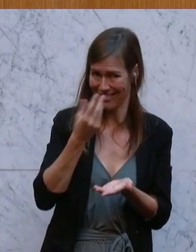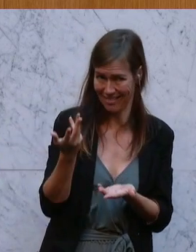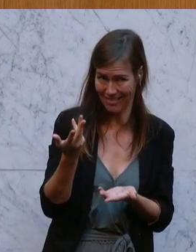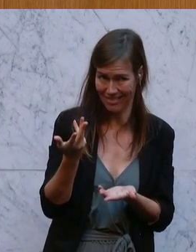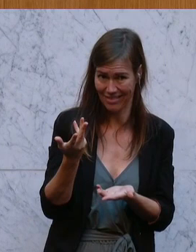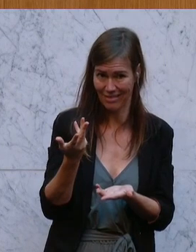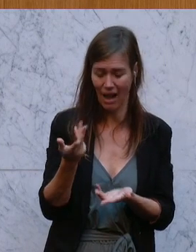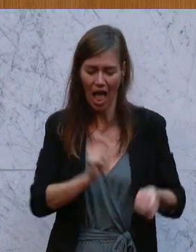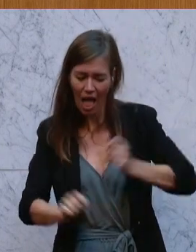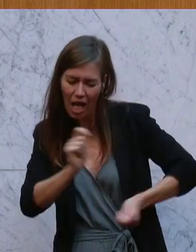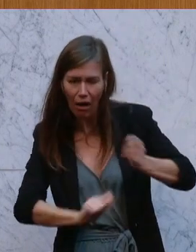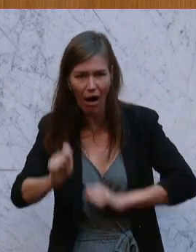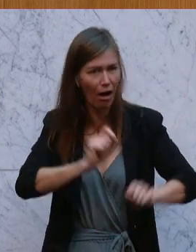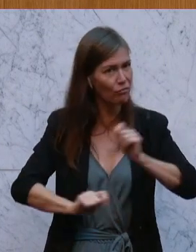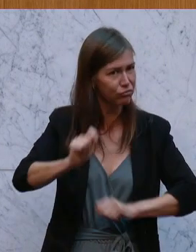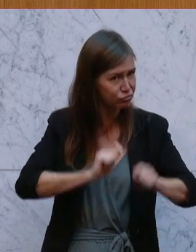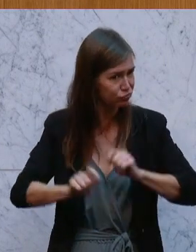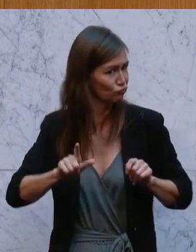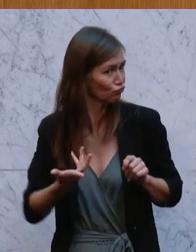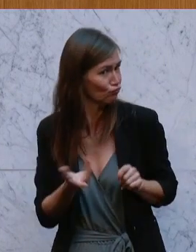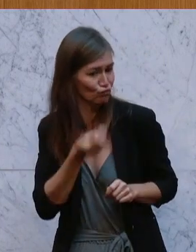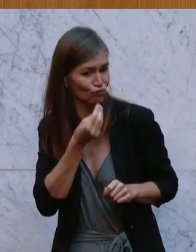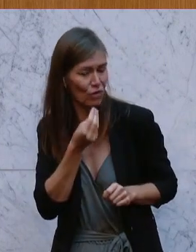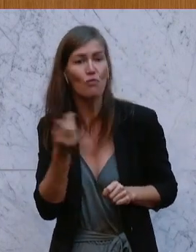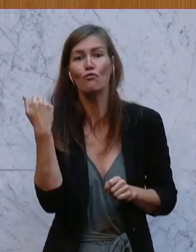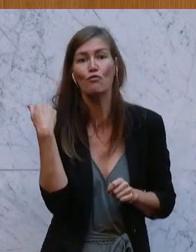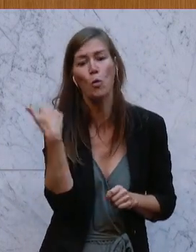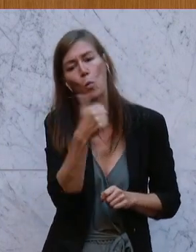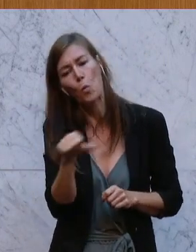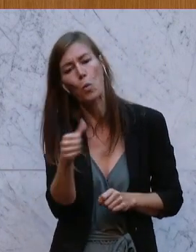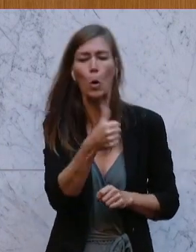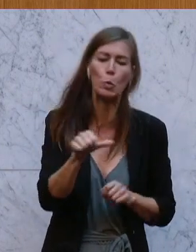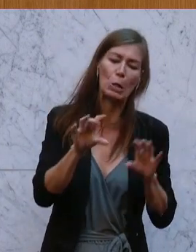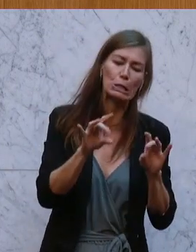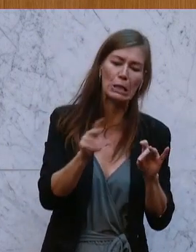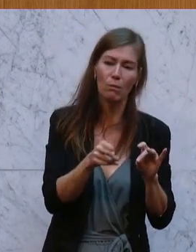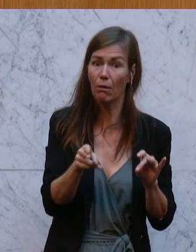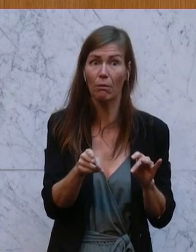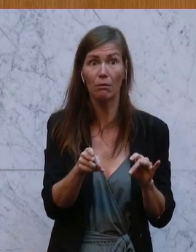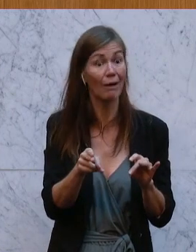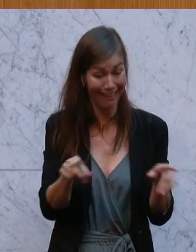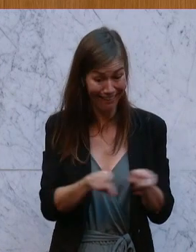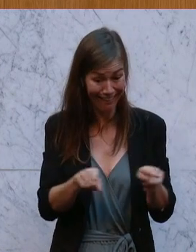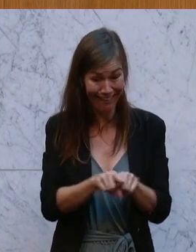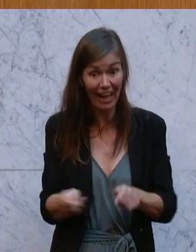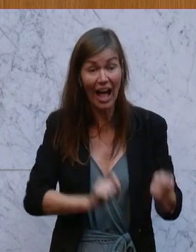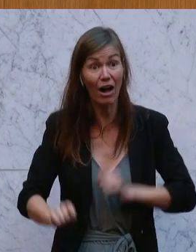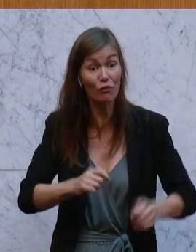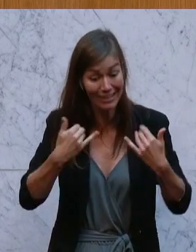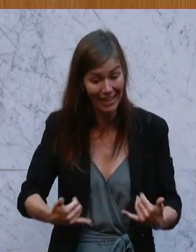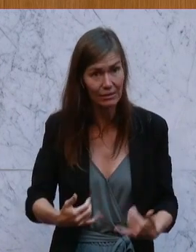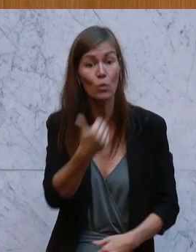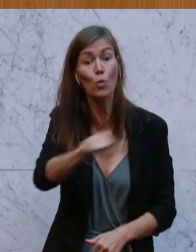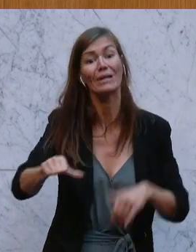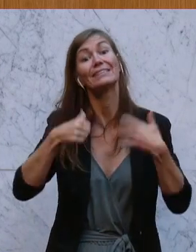Einkauf, der früher 100, 110 Euro ausgemacht hat, macht heute 160, 170 Euro aus. Das ist das